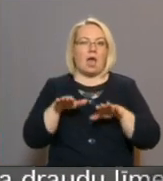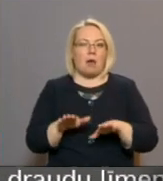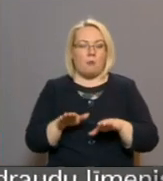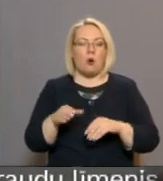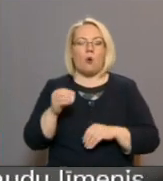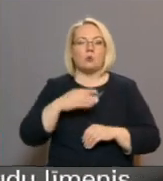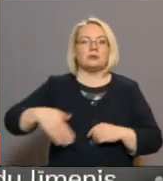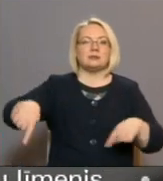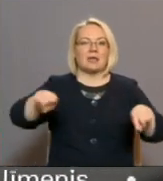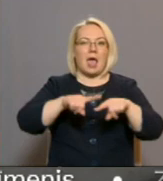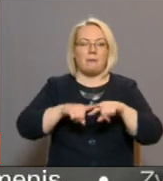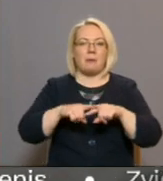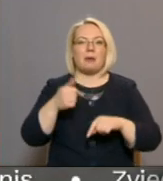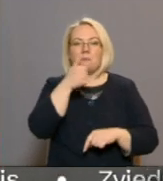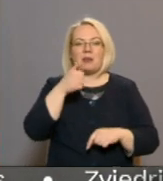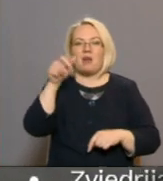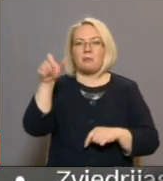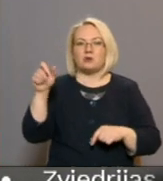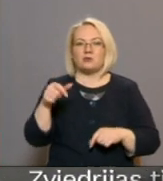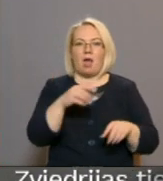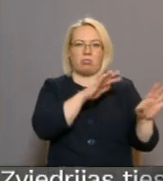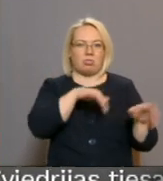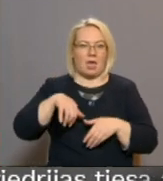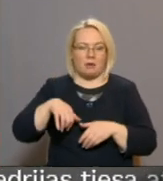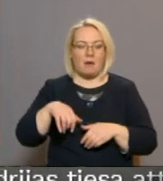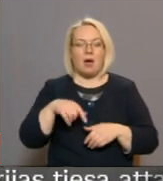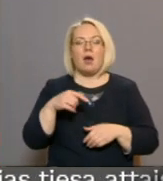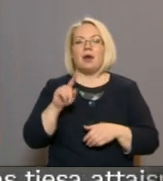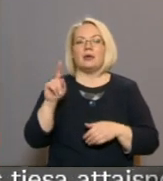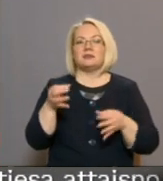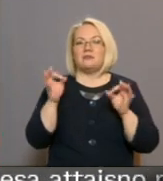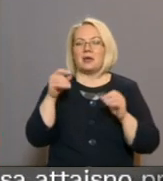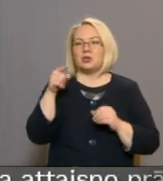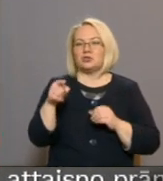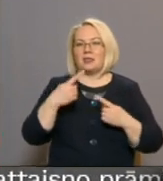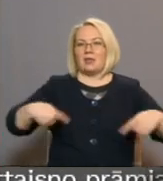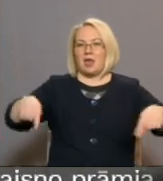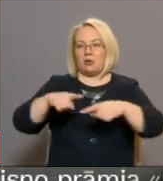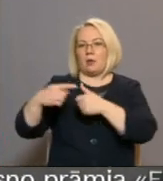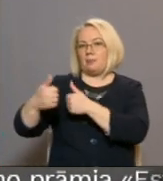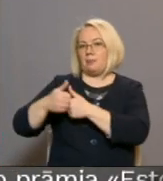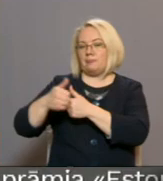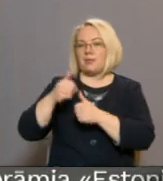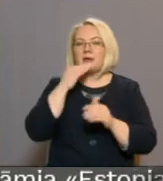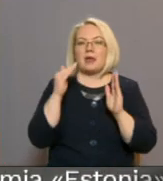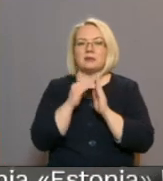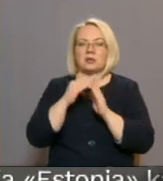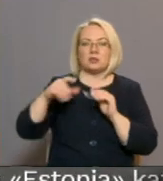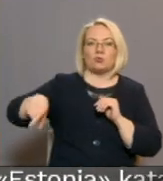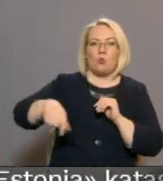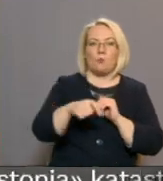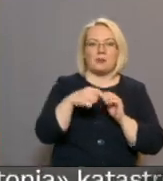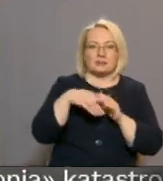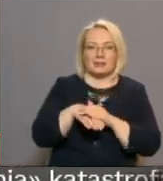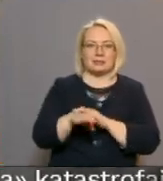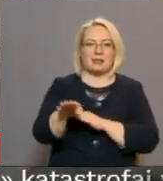zemi privātpersonām atņēma. Zīmīgi, ka šī teritorija atrodas netālu no Rēzeknes upes iztekas.